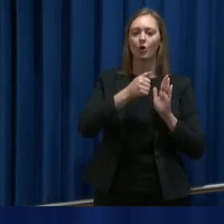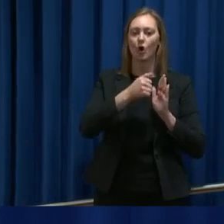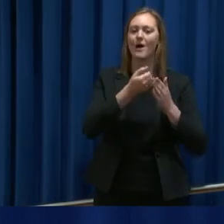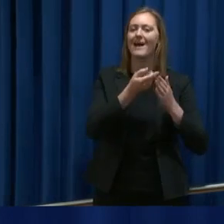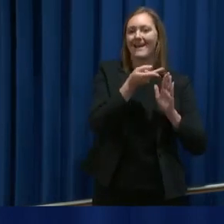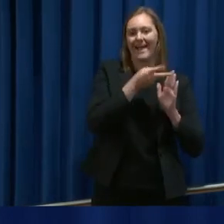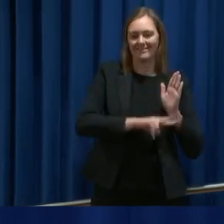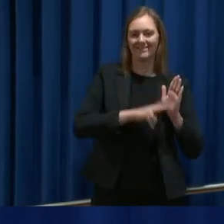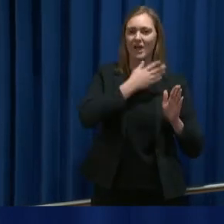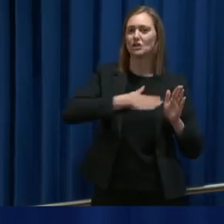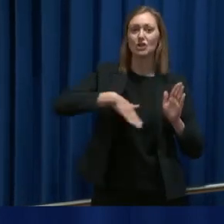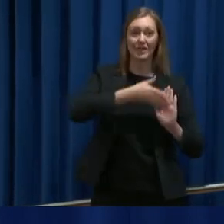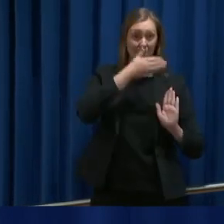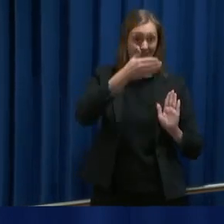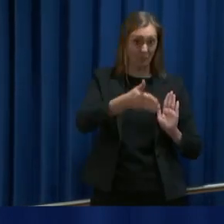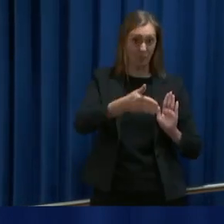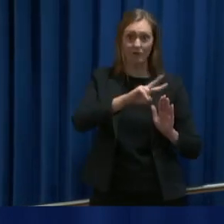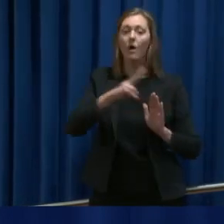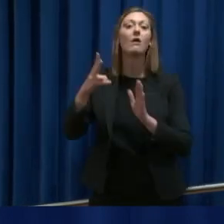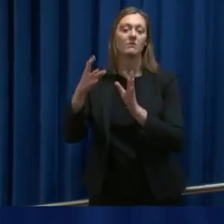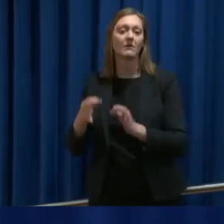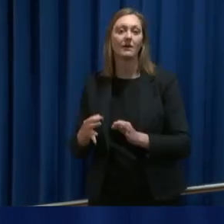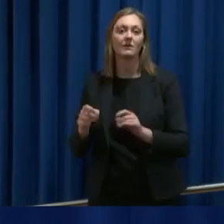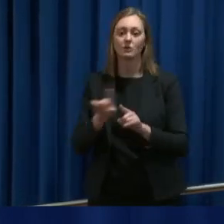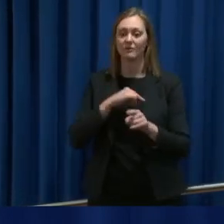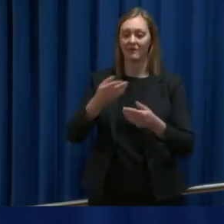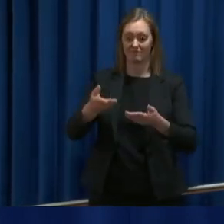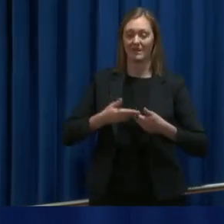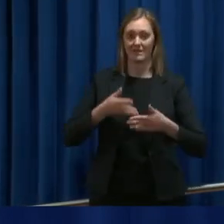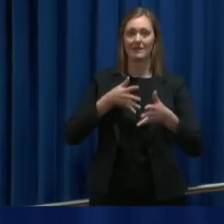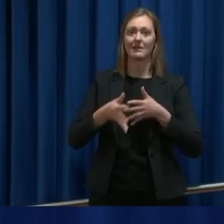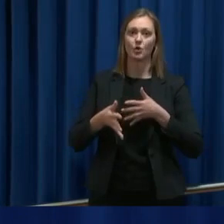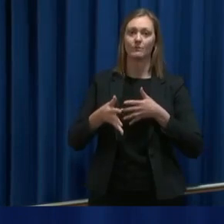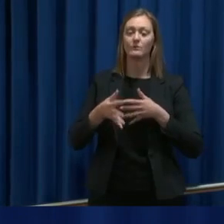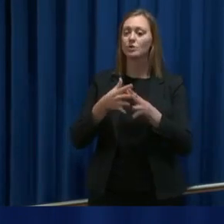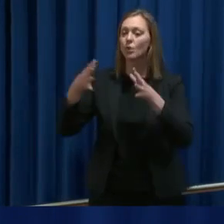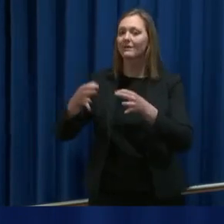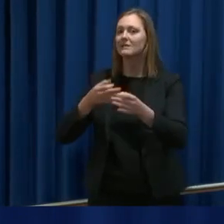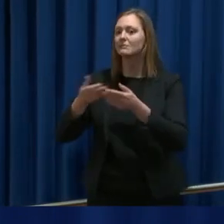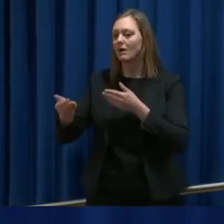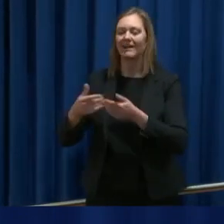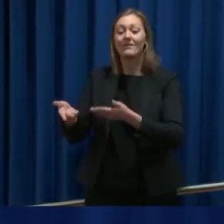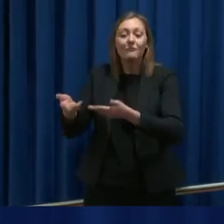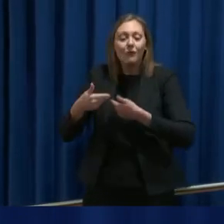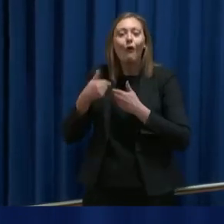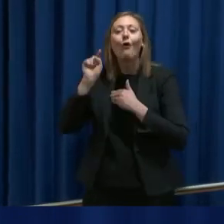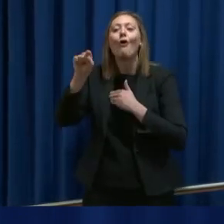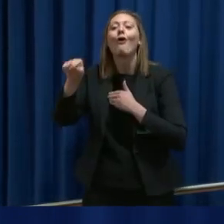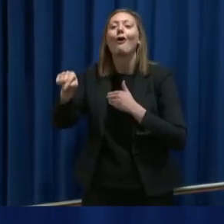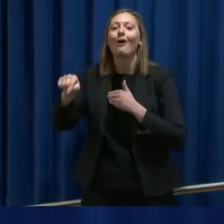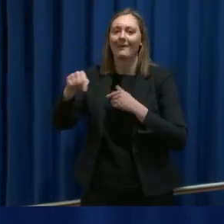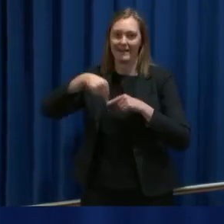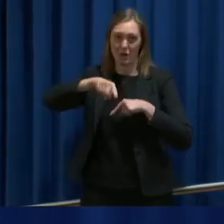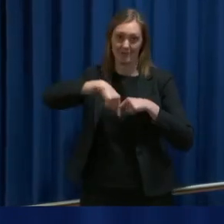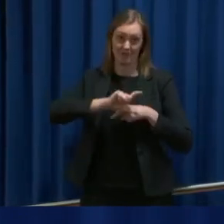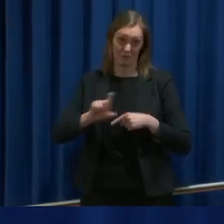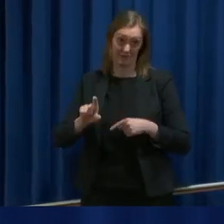sykeperioder, en del andre ting som vi da fikk i den stortingsbehandlingen, eller vi får gjennom den stortingsbehandlingen som foregår denne